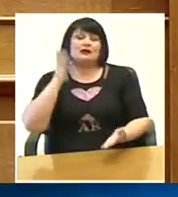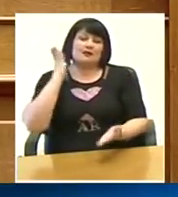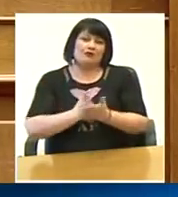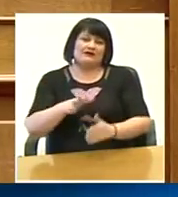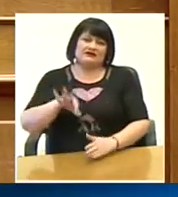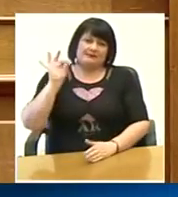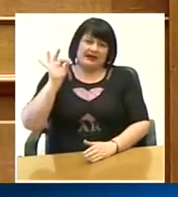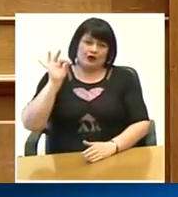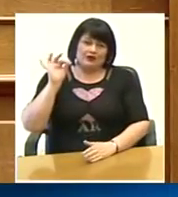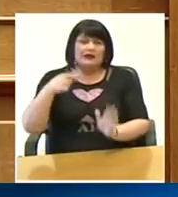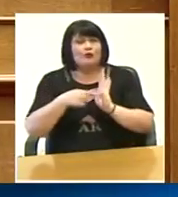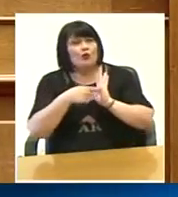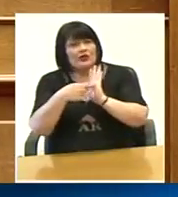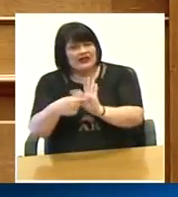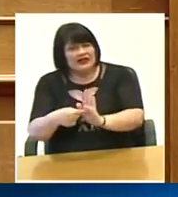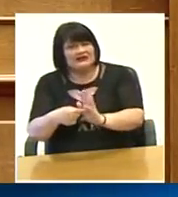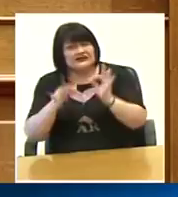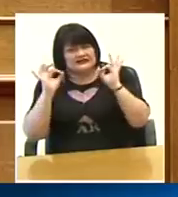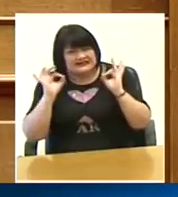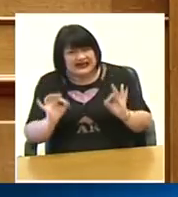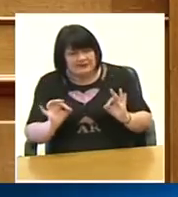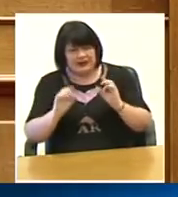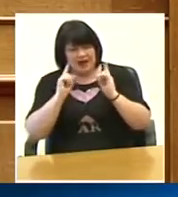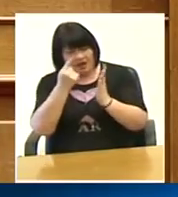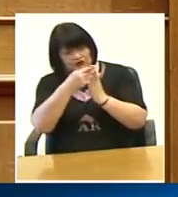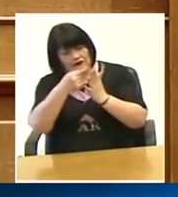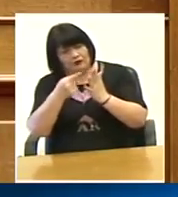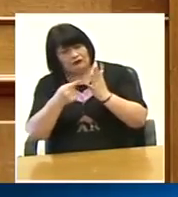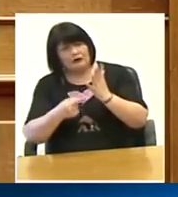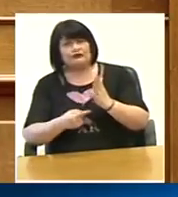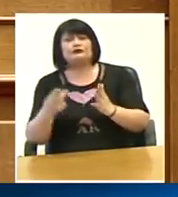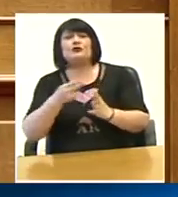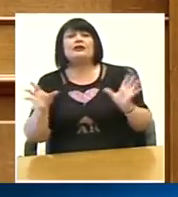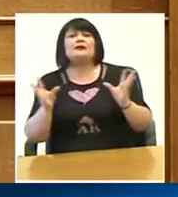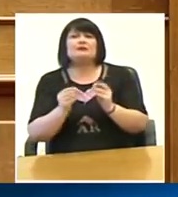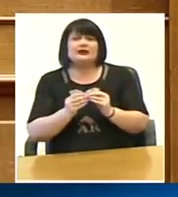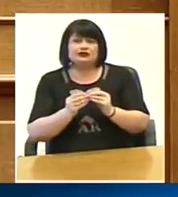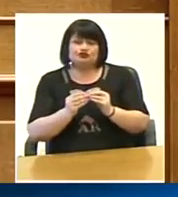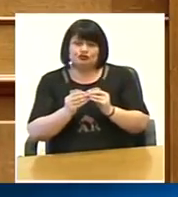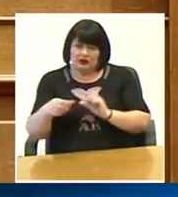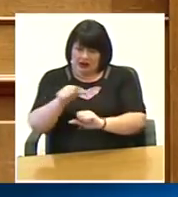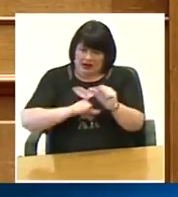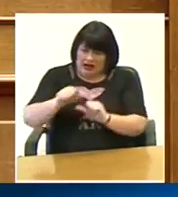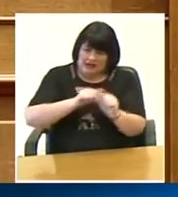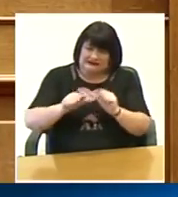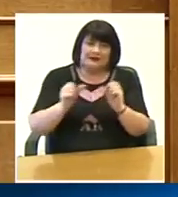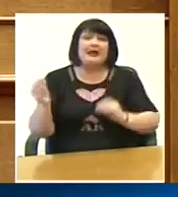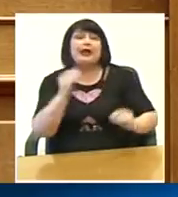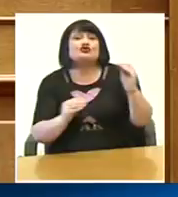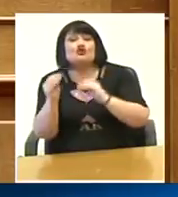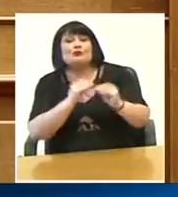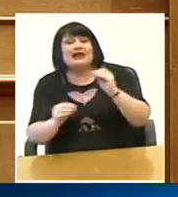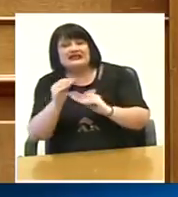μεταθράστηκε και σε συγκεκριμένα πράγματα όσο αφορά την ανανέωση του εξοπλισμού